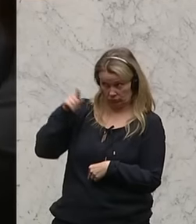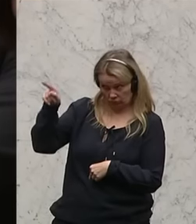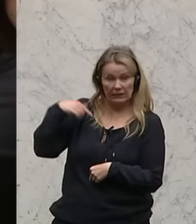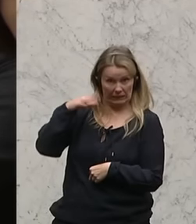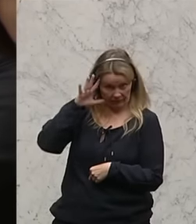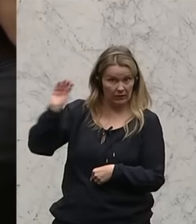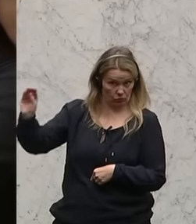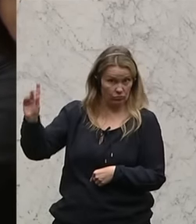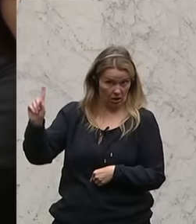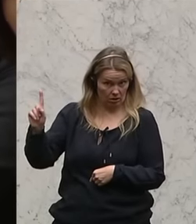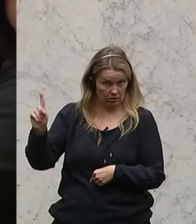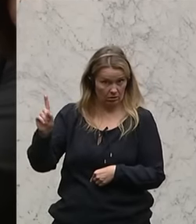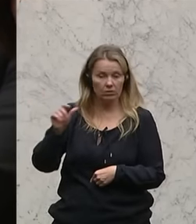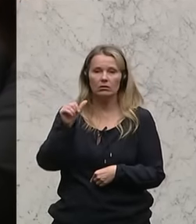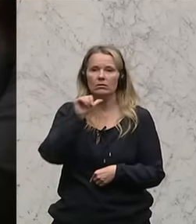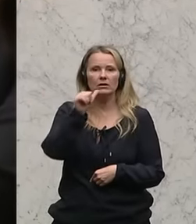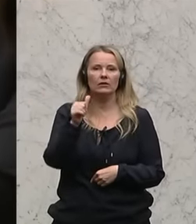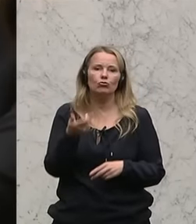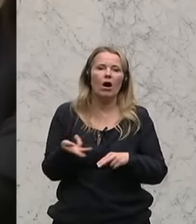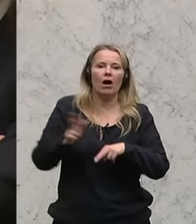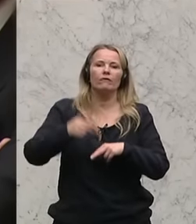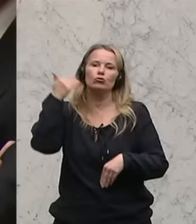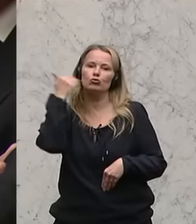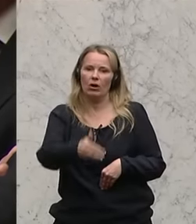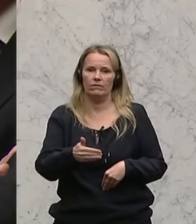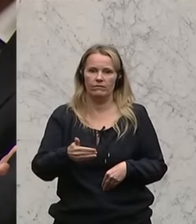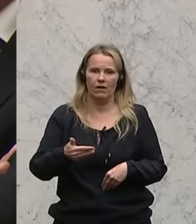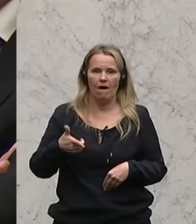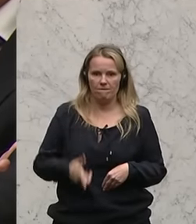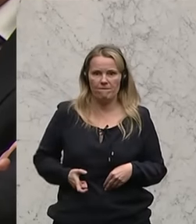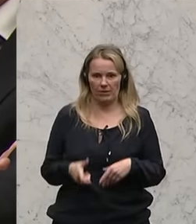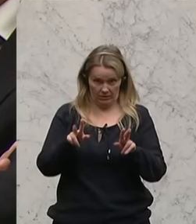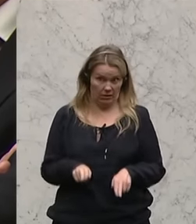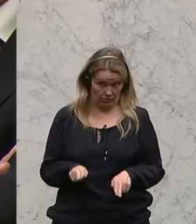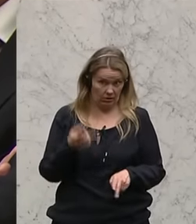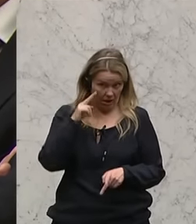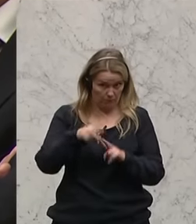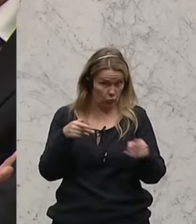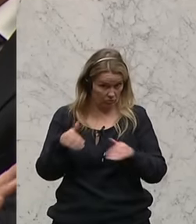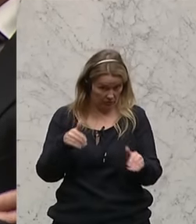beim Wort, dass es keine Verschärfung des österreichischen Waffenrechts geben wird, Herr Bundesminister.